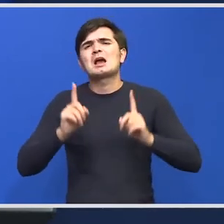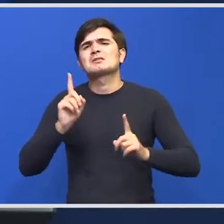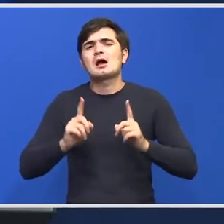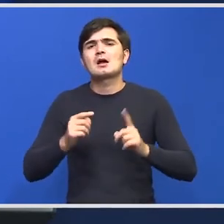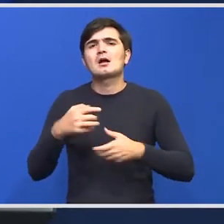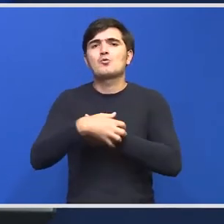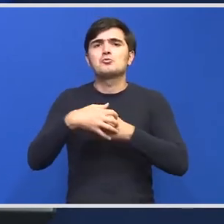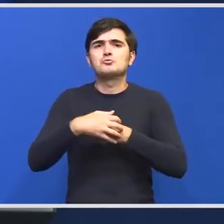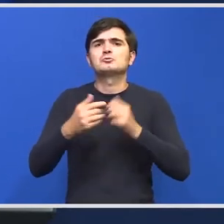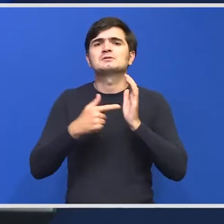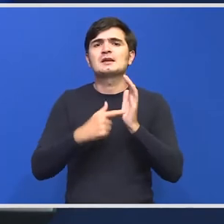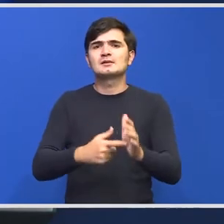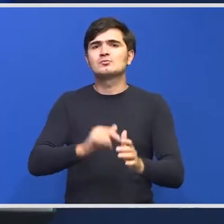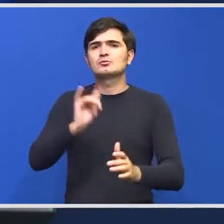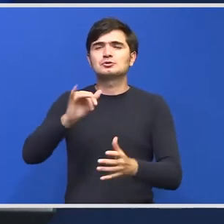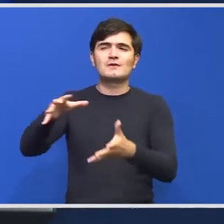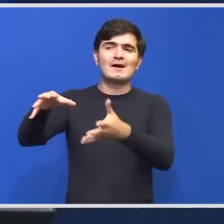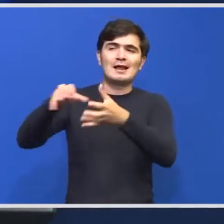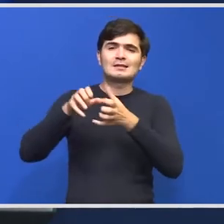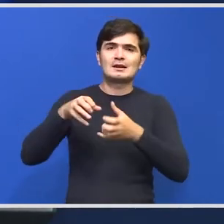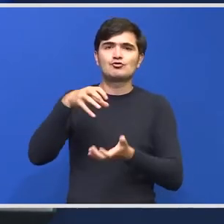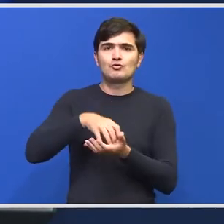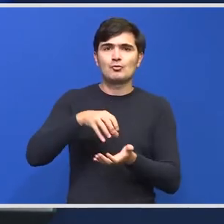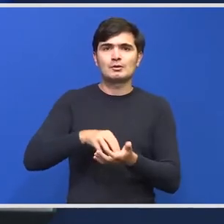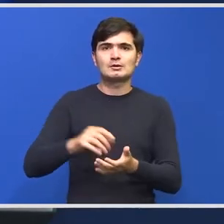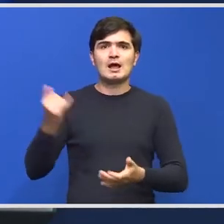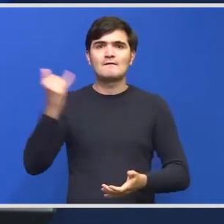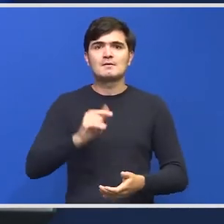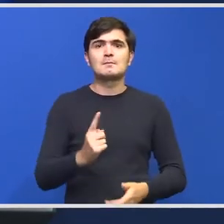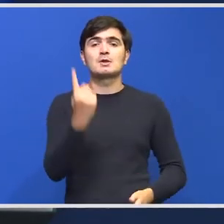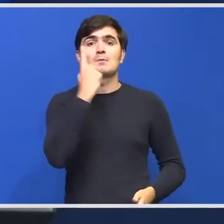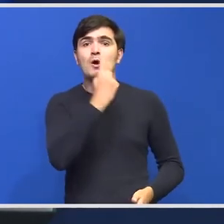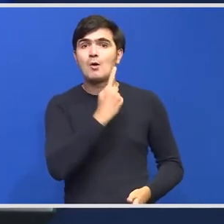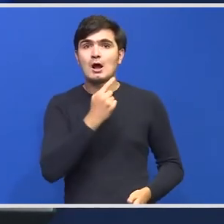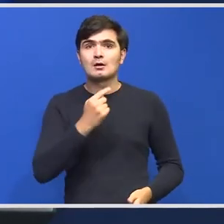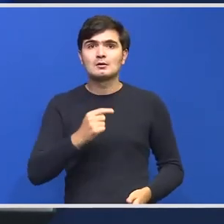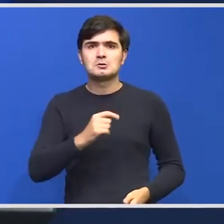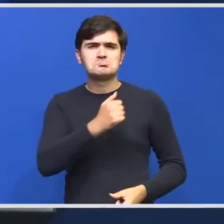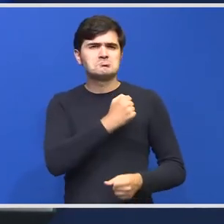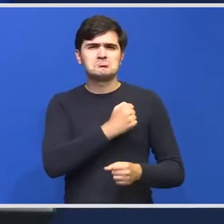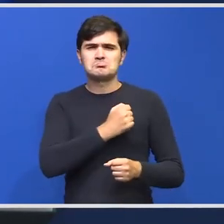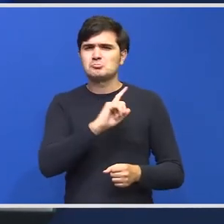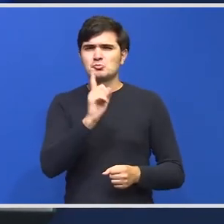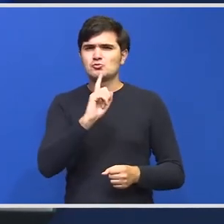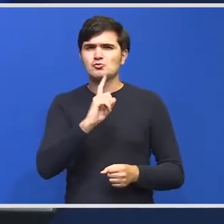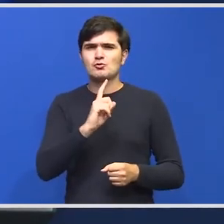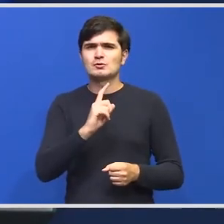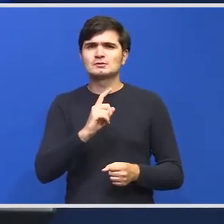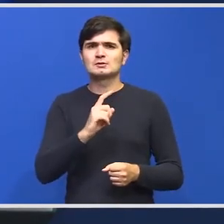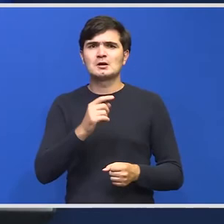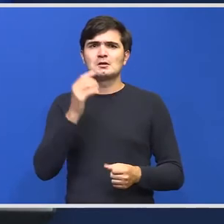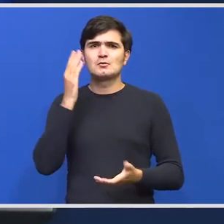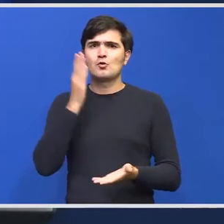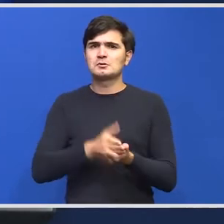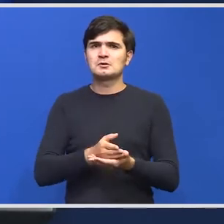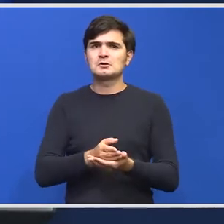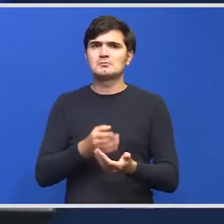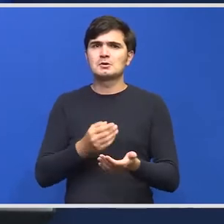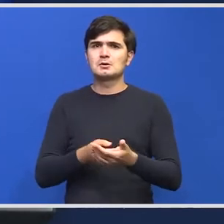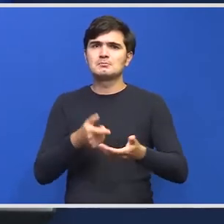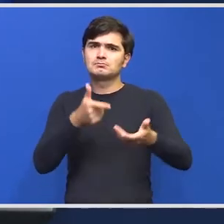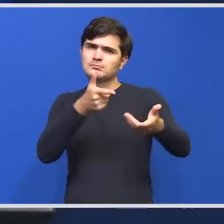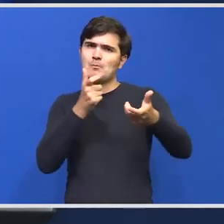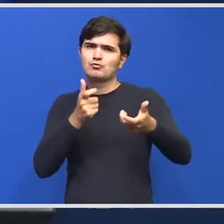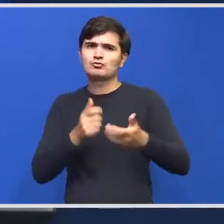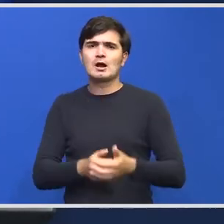absurd este atras în localitate și vine pentru prima dată în niciun caz nu se va adopta situația împușcării deci